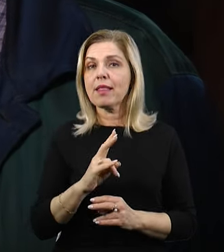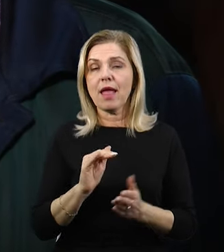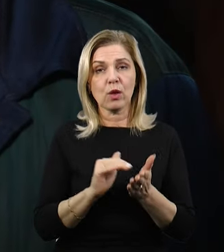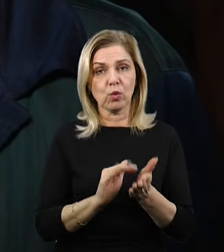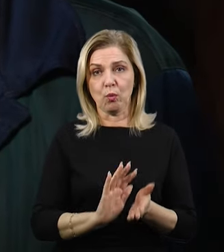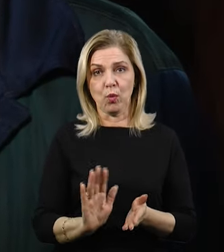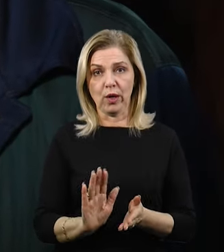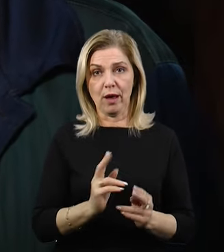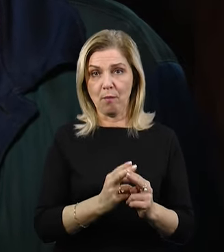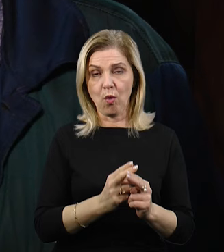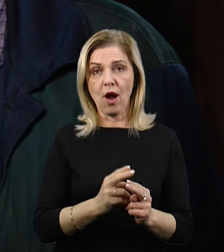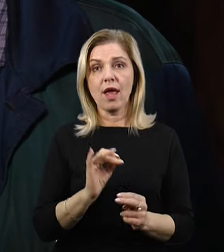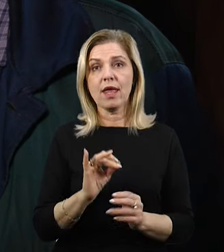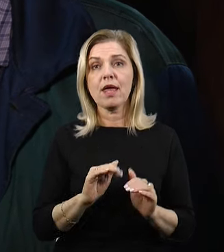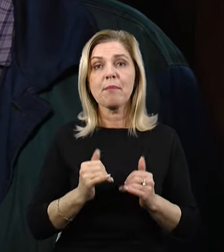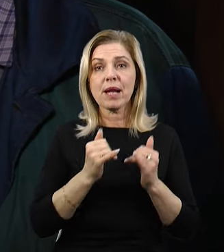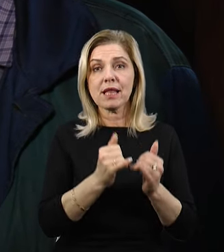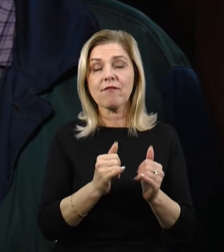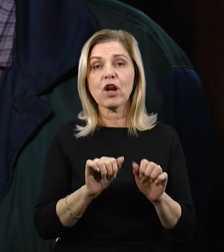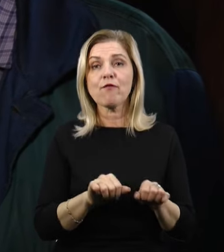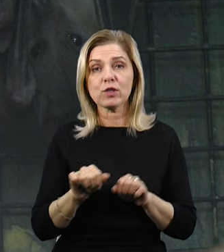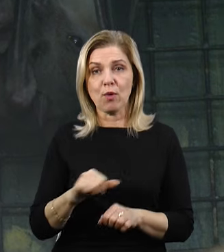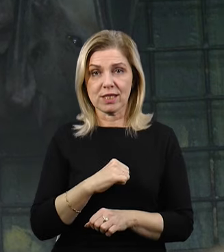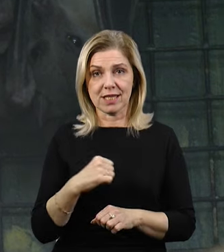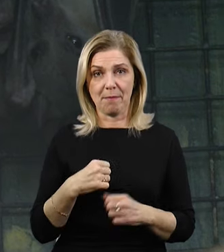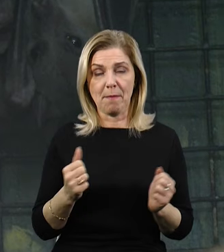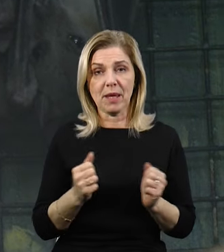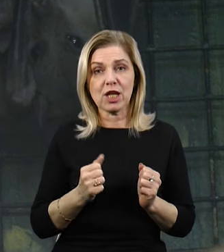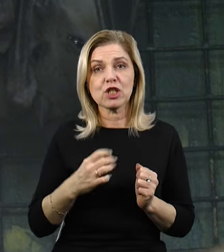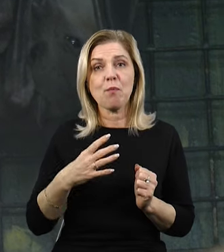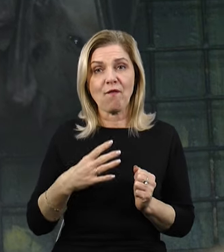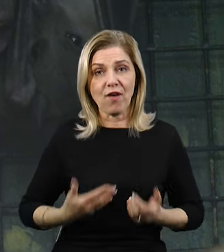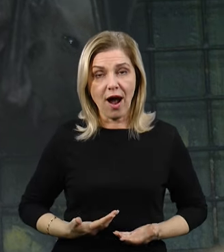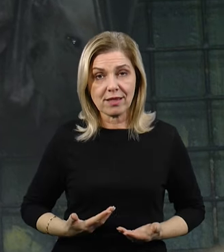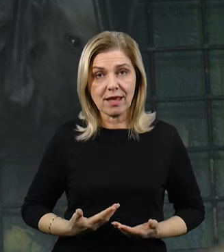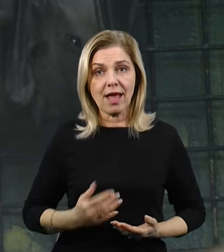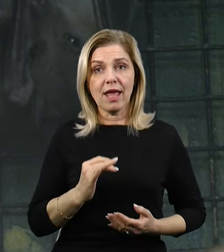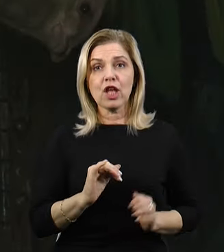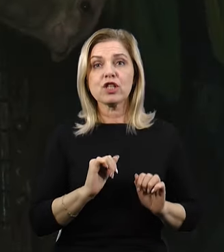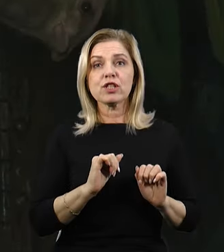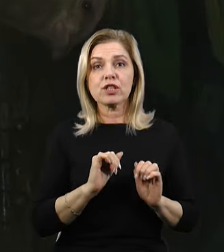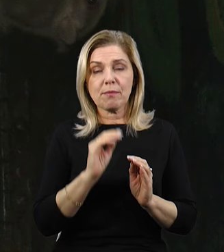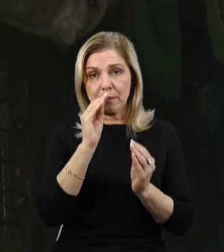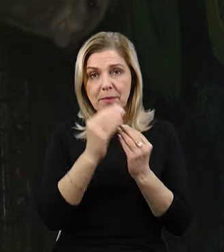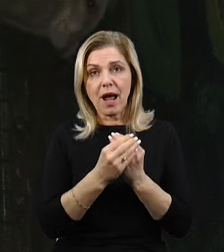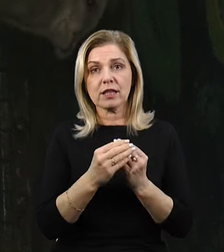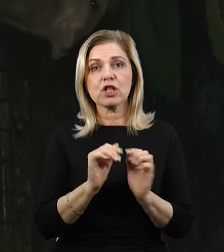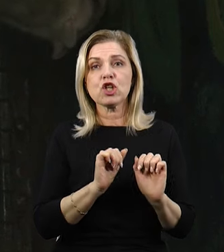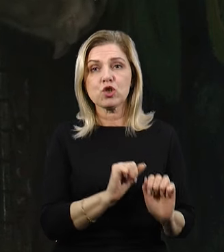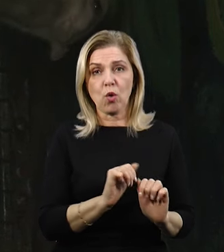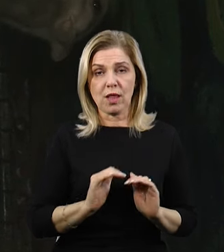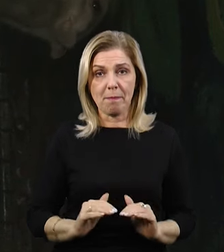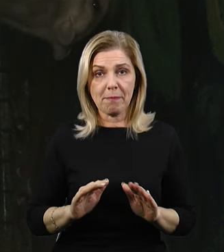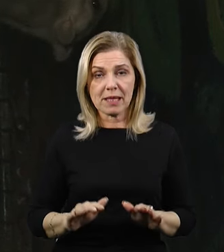не турбуємо, ми їм підоставляємо можливість самим перезимувати, розміщаємо в захищенних містах, де